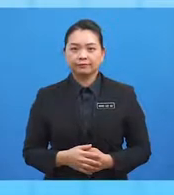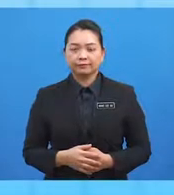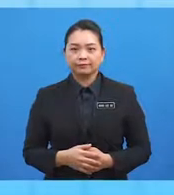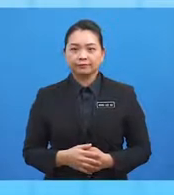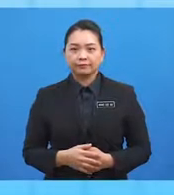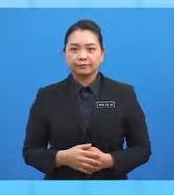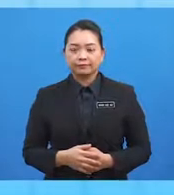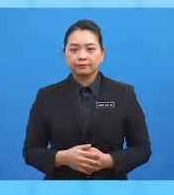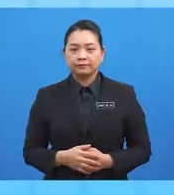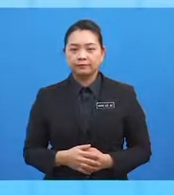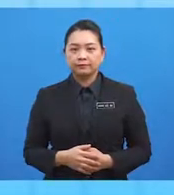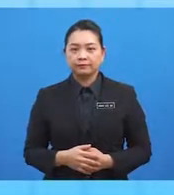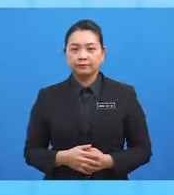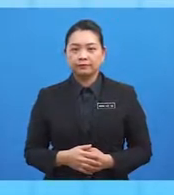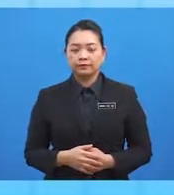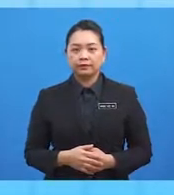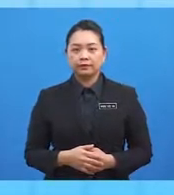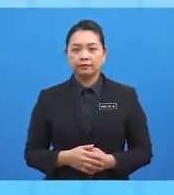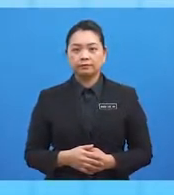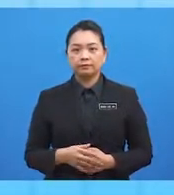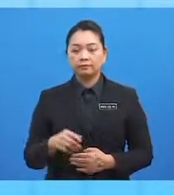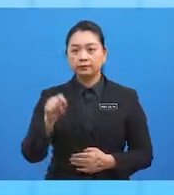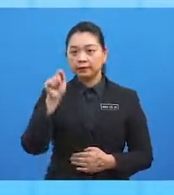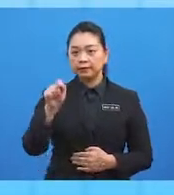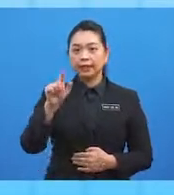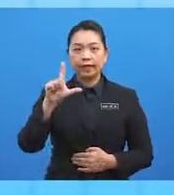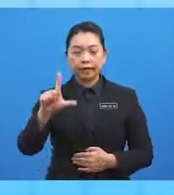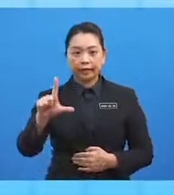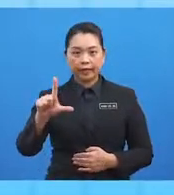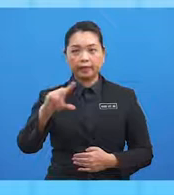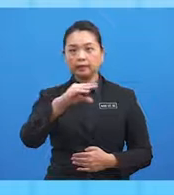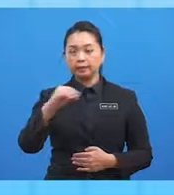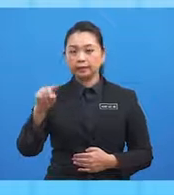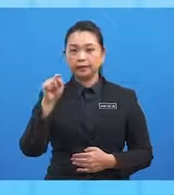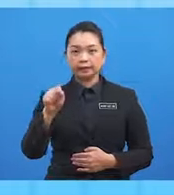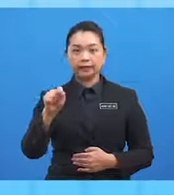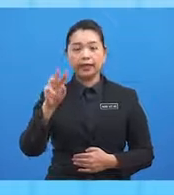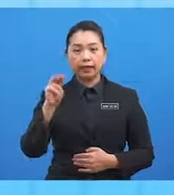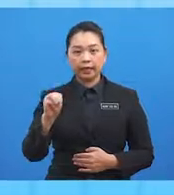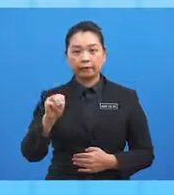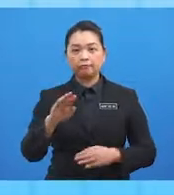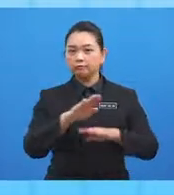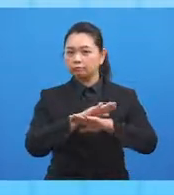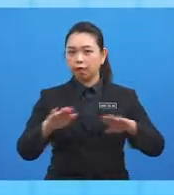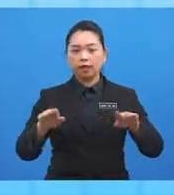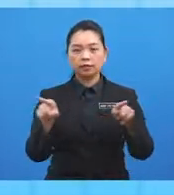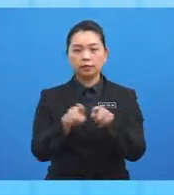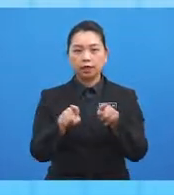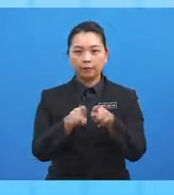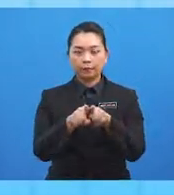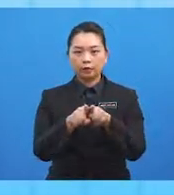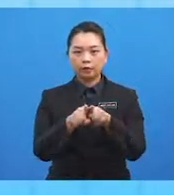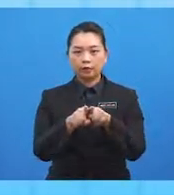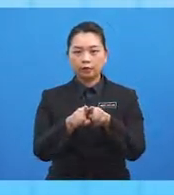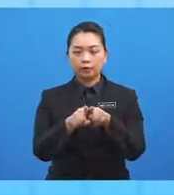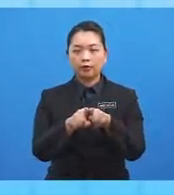Untuk B, longitude titik L dan longitude titik B tidak sama arah, iaitu